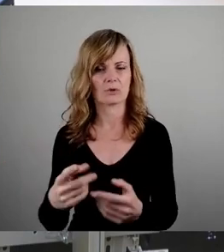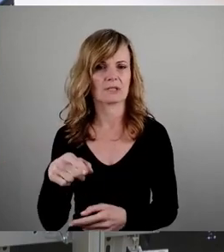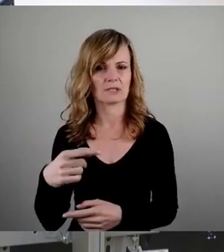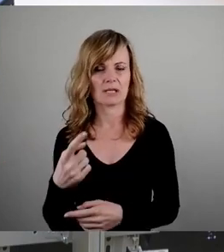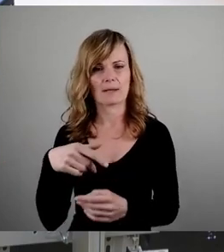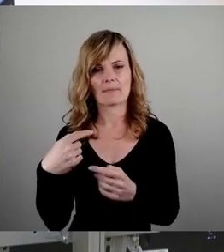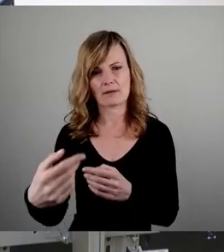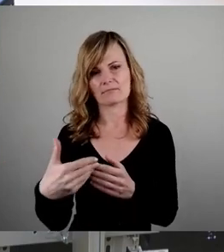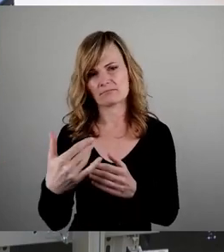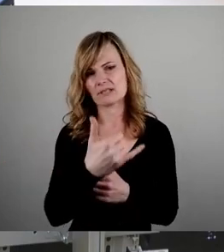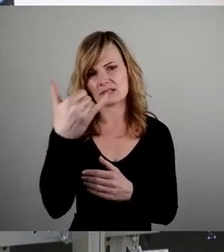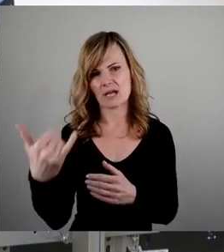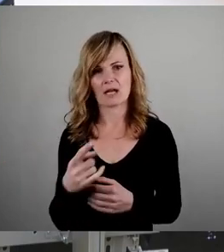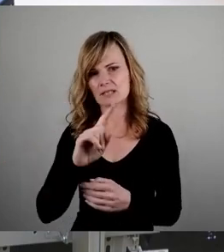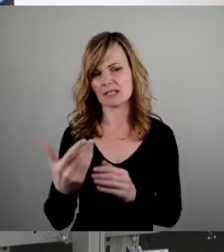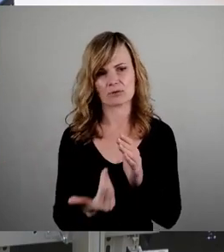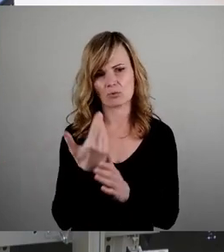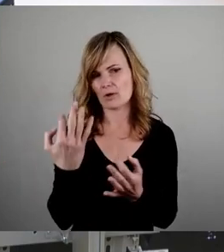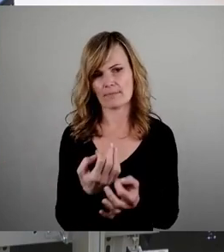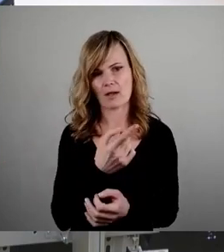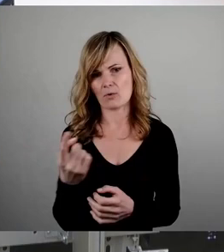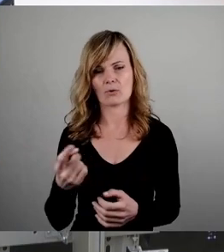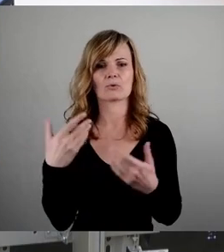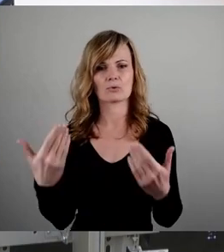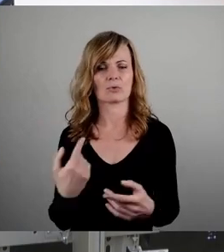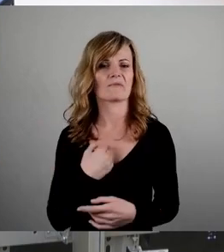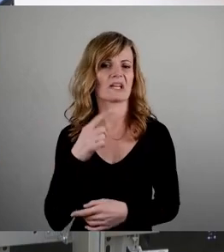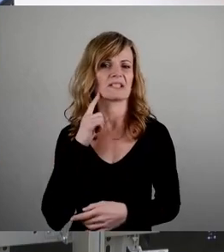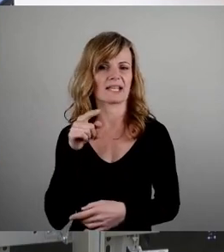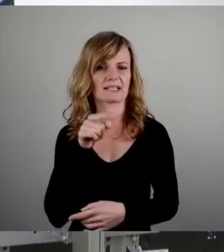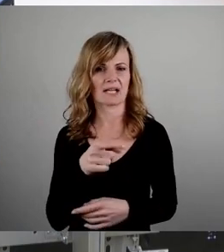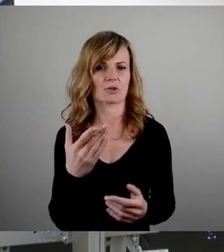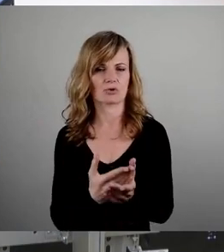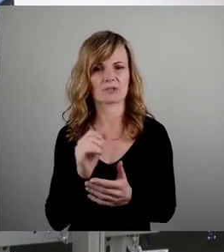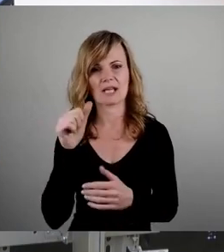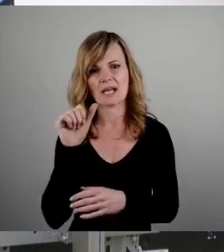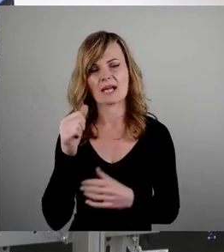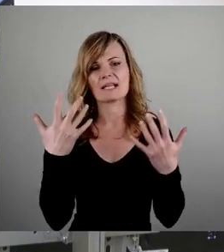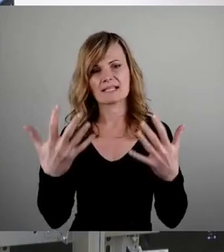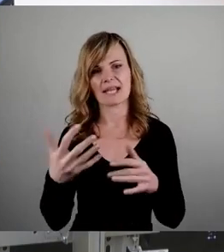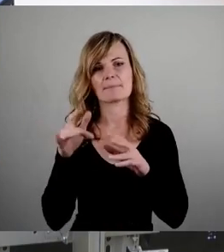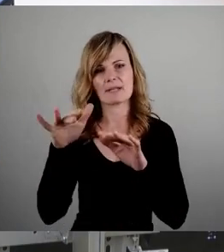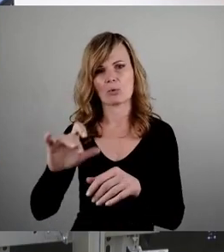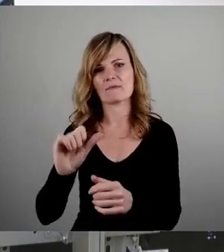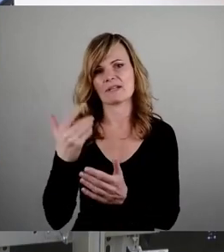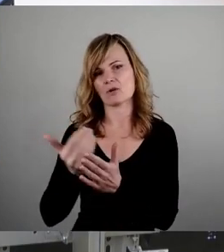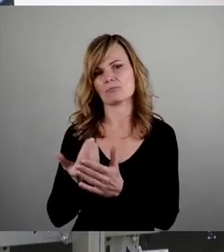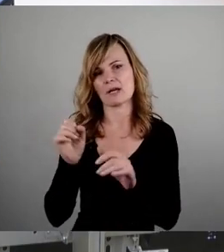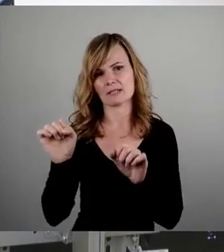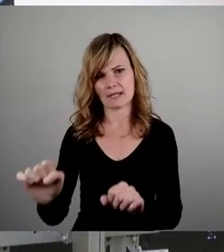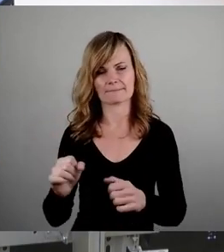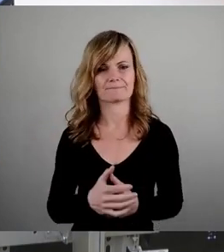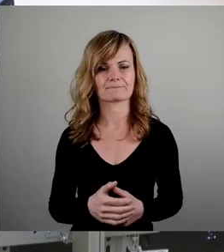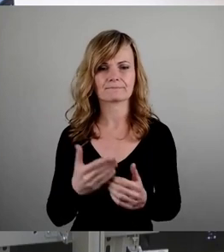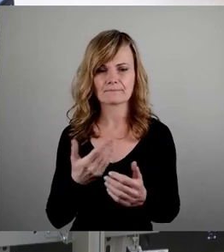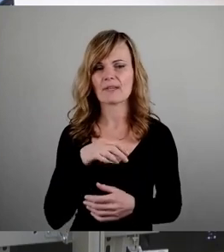Laufe des Jahres diese nicht erneut benötigen, sodass wir davon ausgehen, dass dort schon die ersten 10 Millionen wieder eingespart werden können. Als FDP